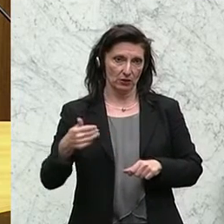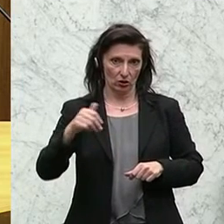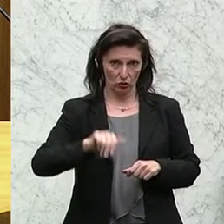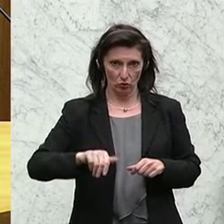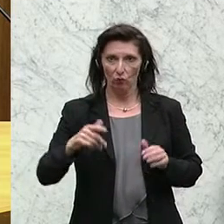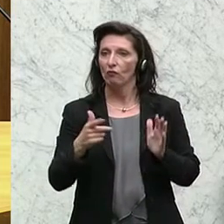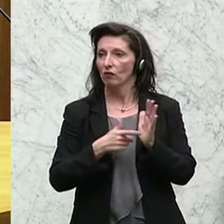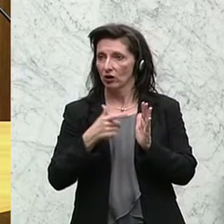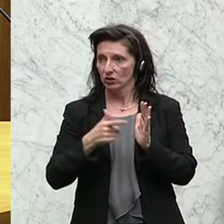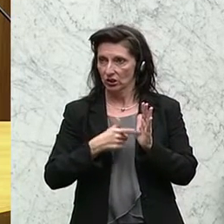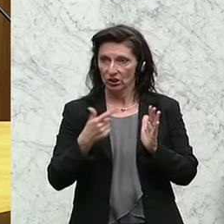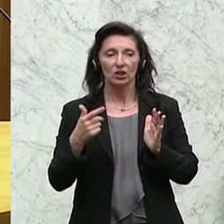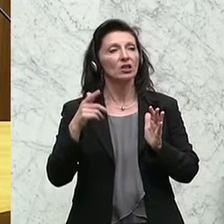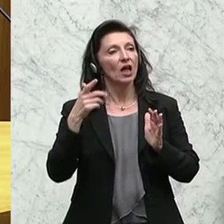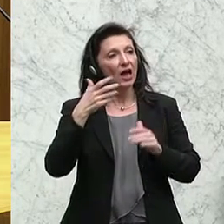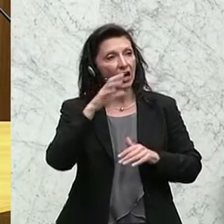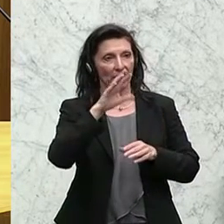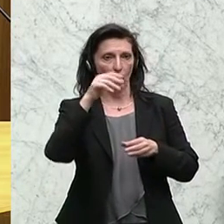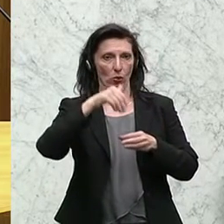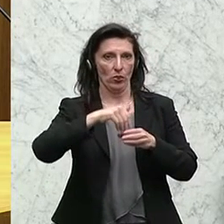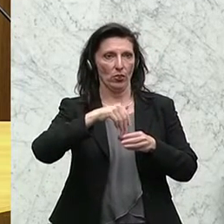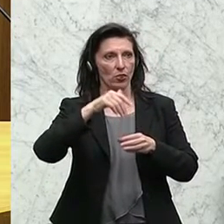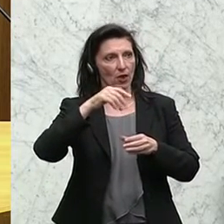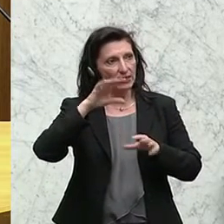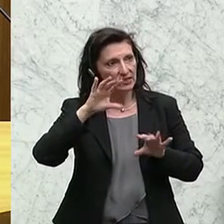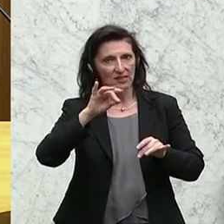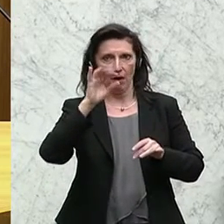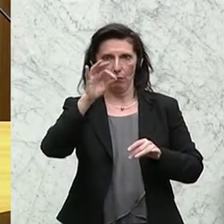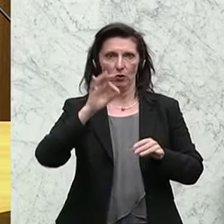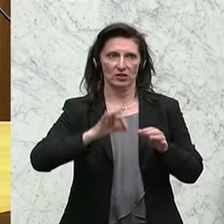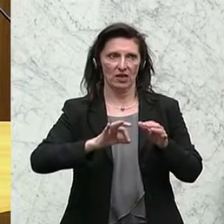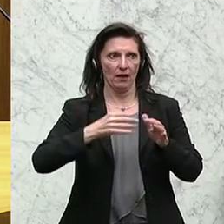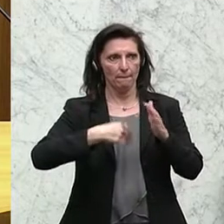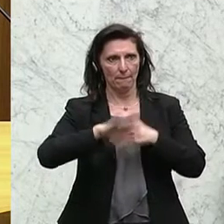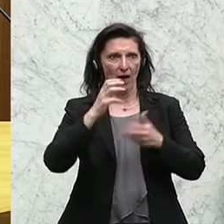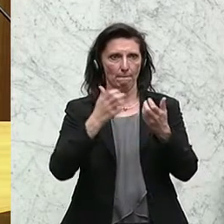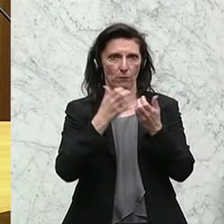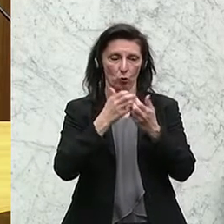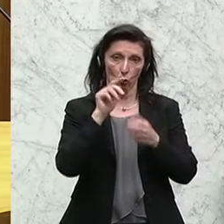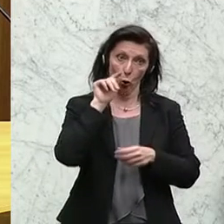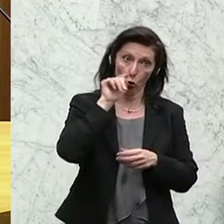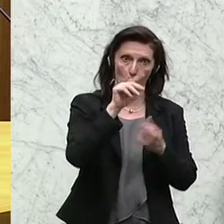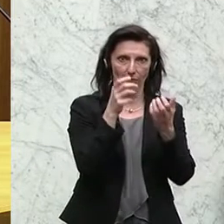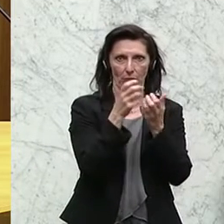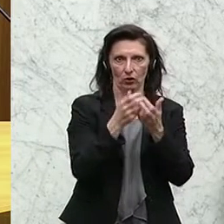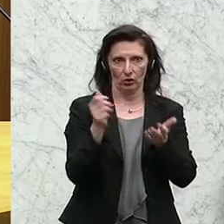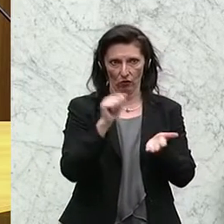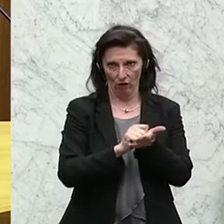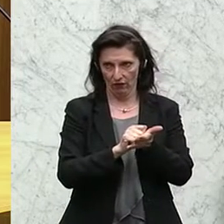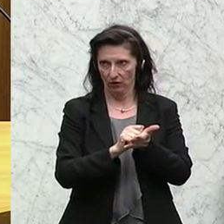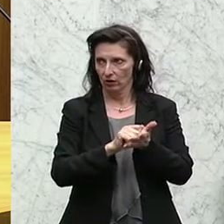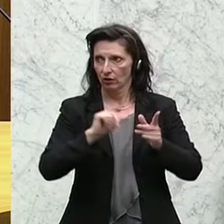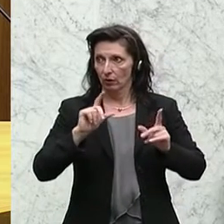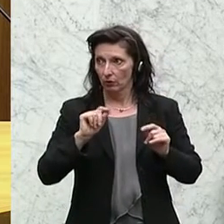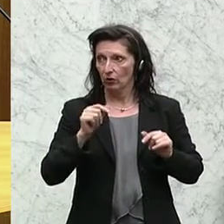mehr regionale Produkte eingekauft würden und das BIP würde dabei um über eine Milliarde